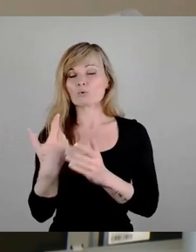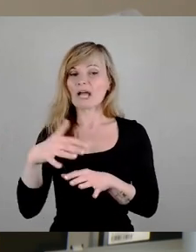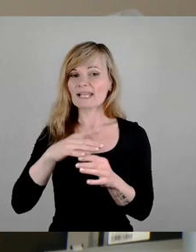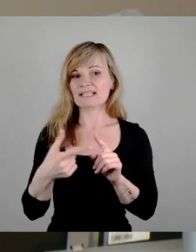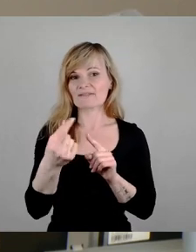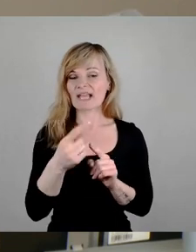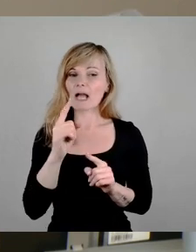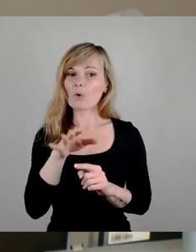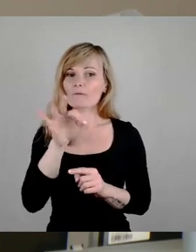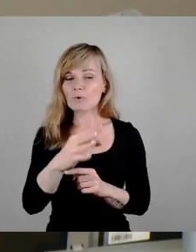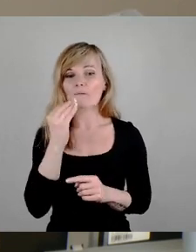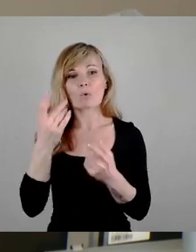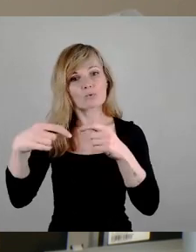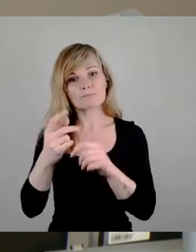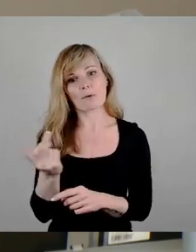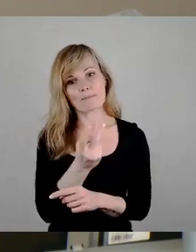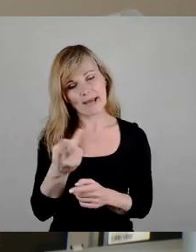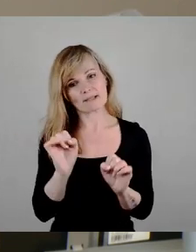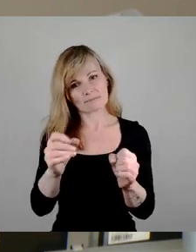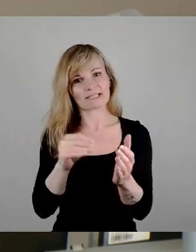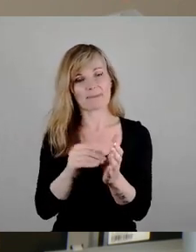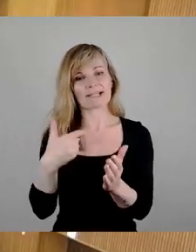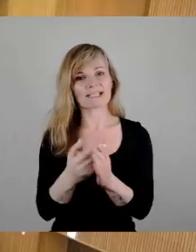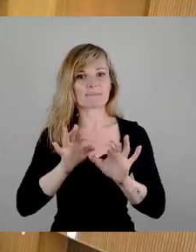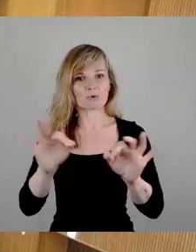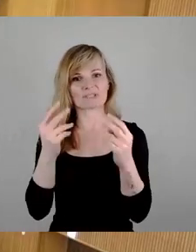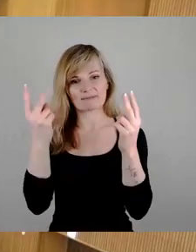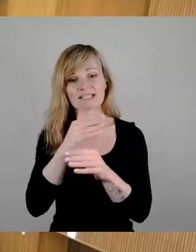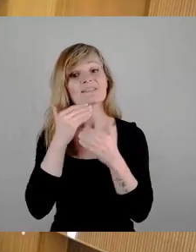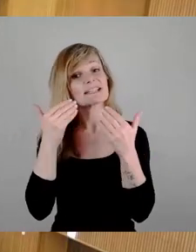auch für Wohnungsbau einbringen. Das ist mir noch mal besonders wichtig. Vielen Dank.